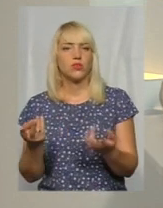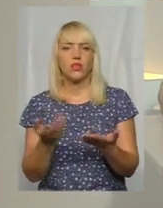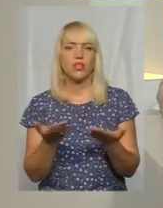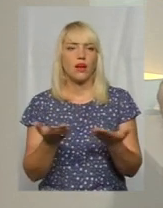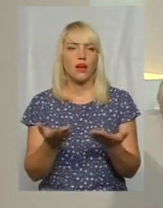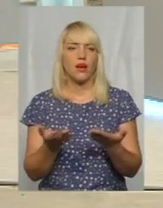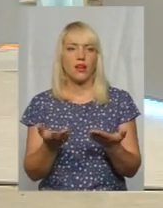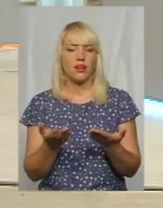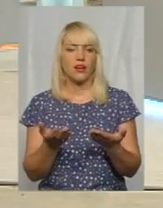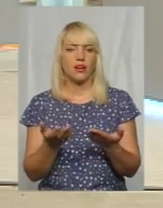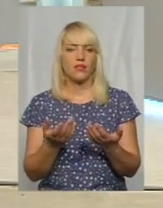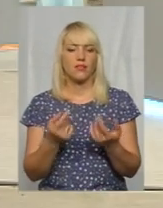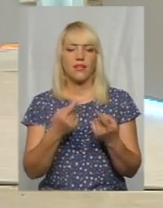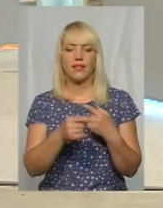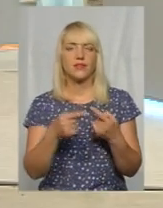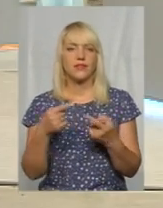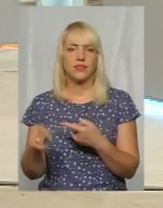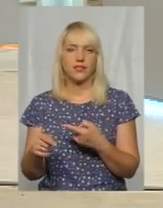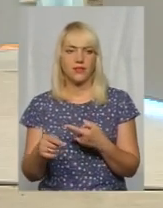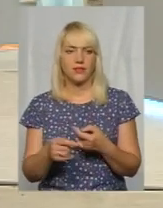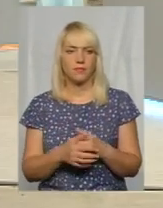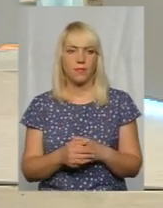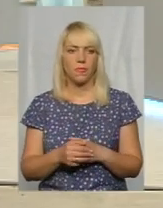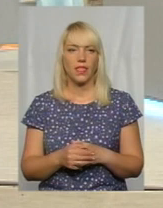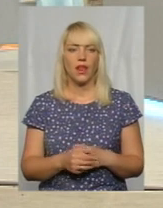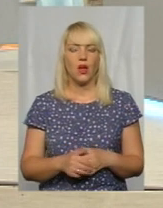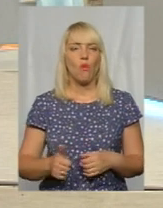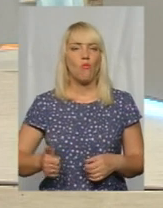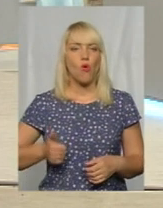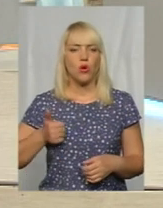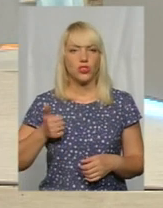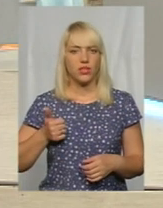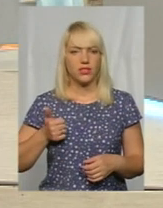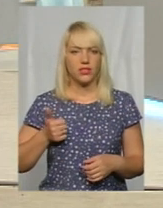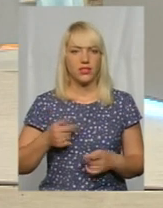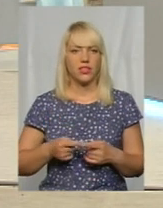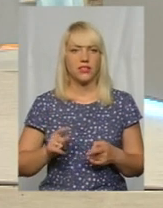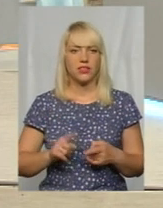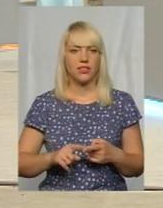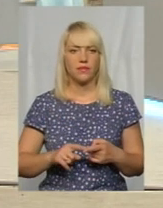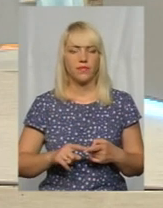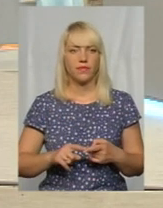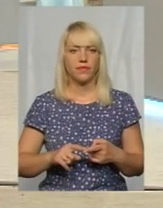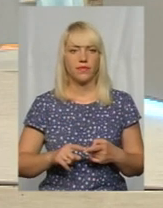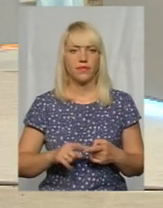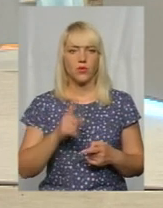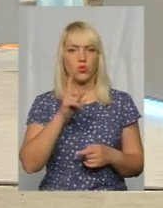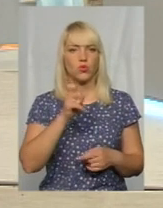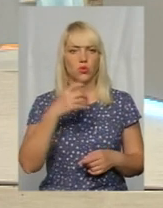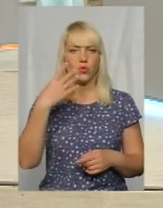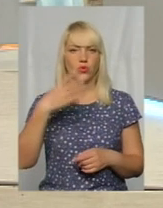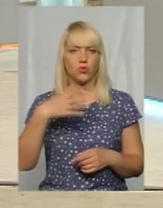разів здачі крові? Почесний донор – це став 40 разів при повній